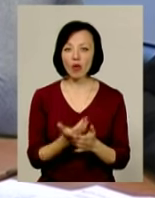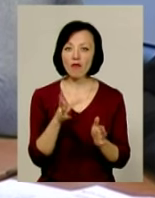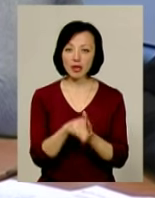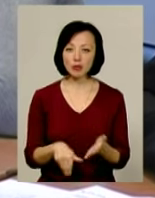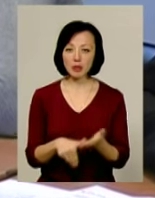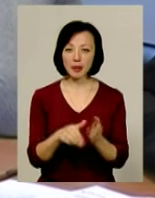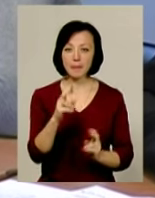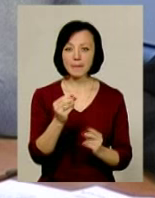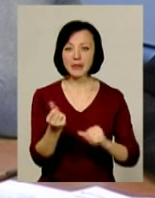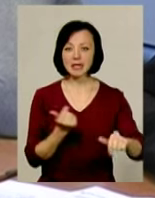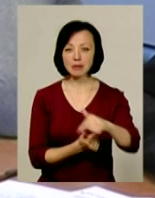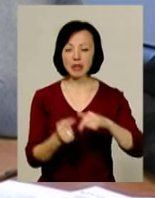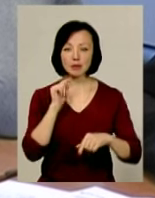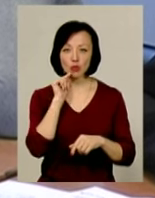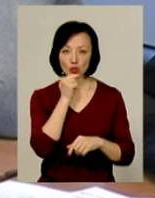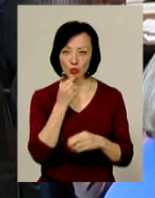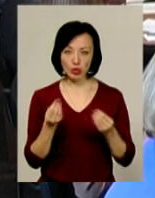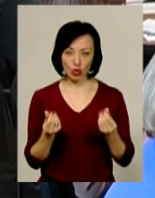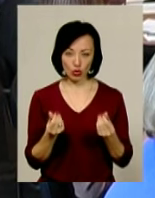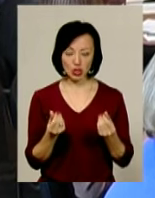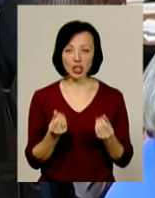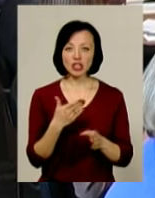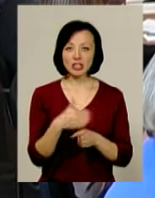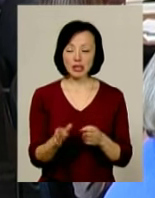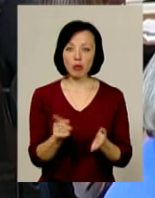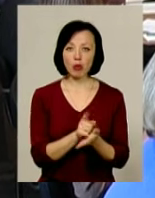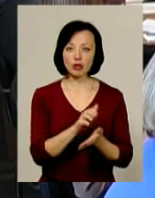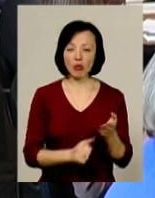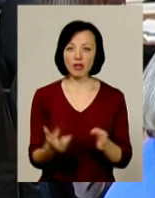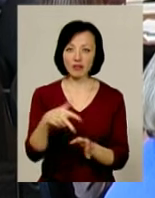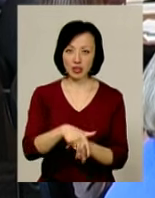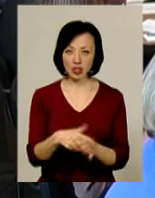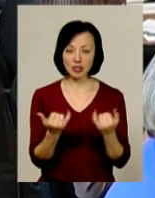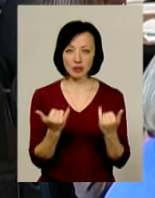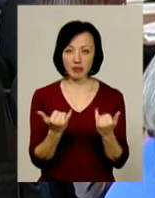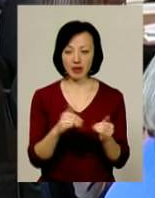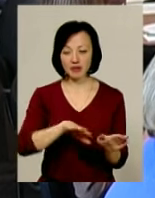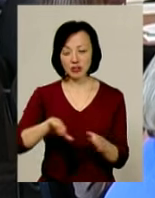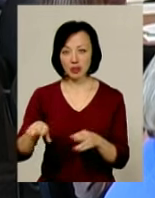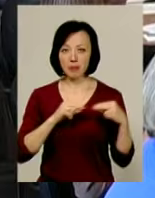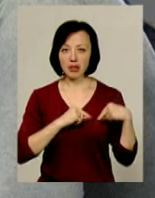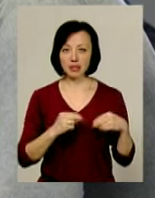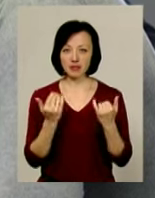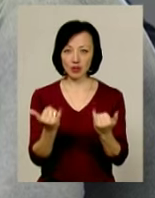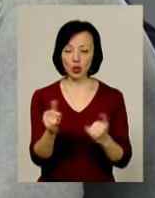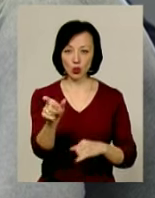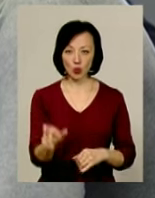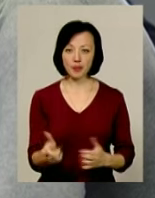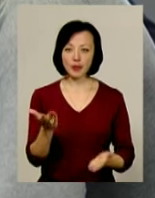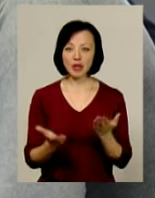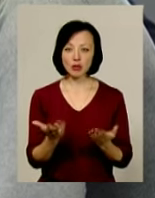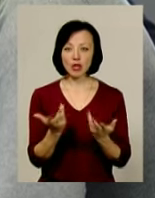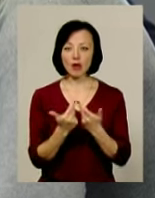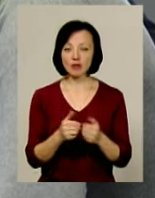допомогти підприємцям зекономити їм трохи грошей. Адже частина податкового навантаження тепер відійшла й працівнику. Наприклад, якщо